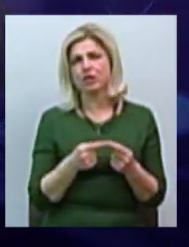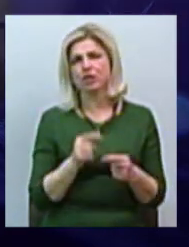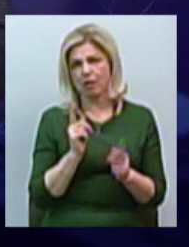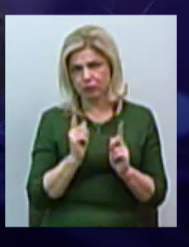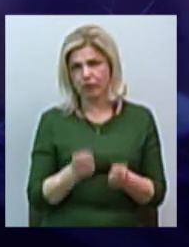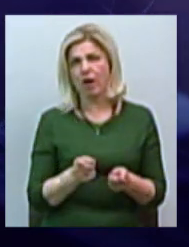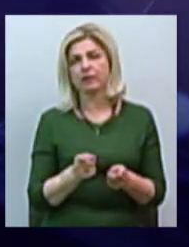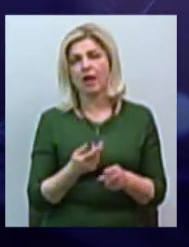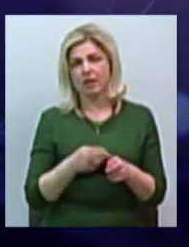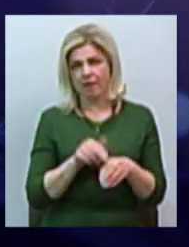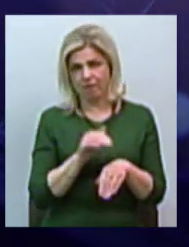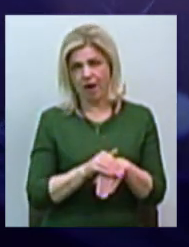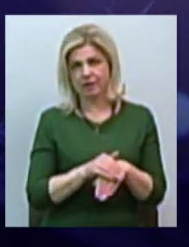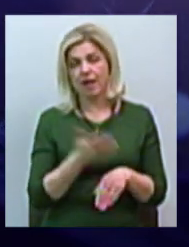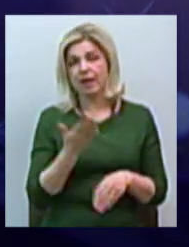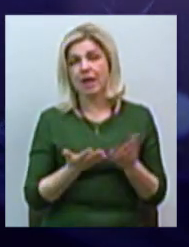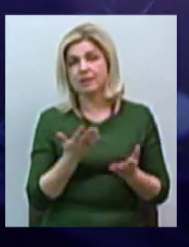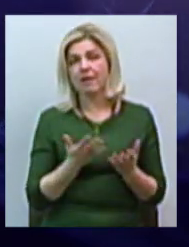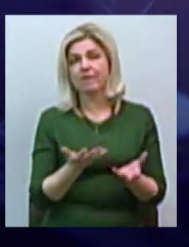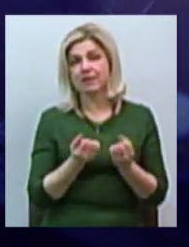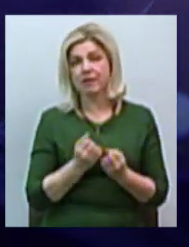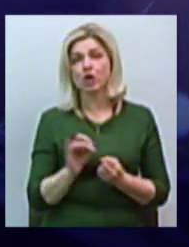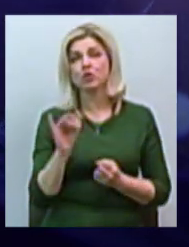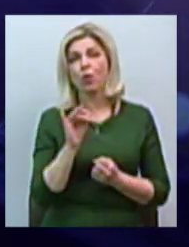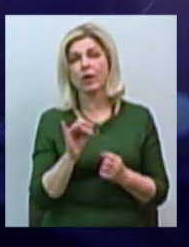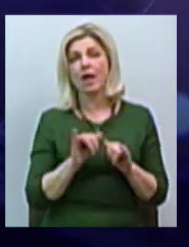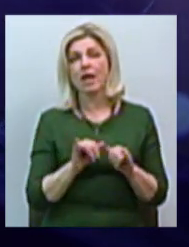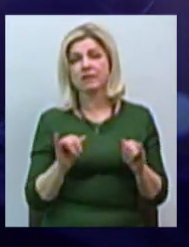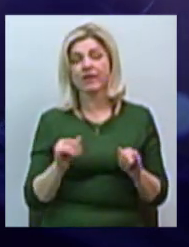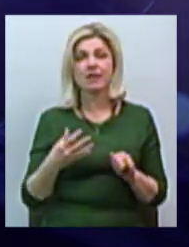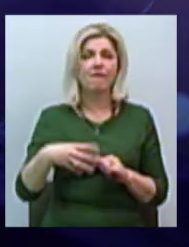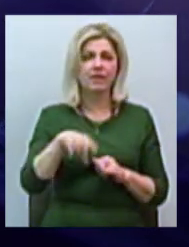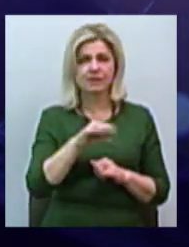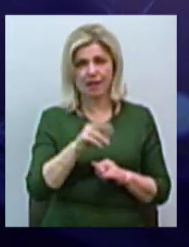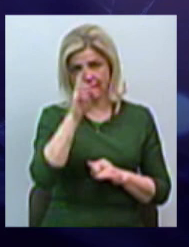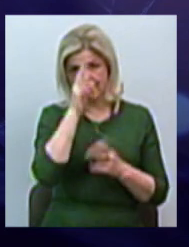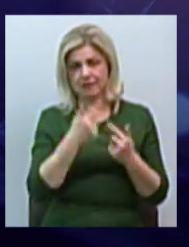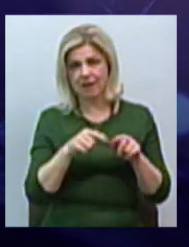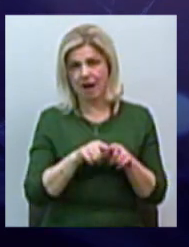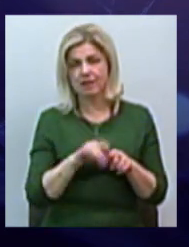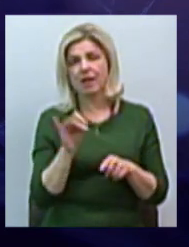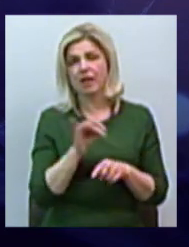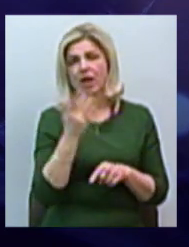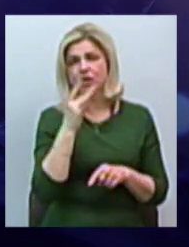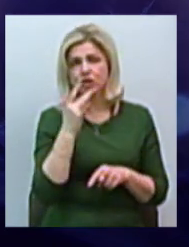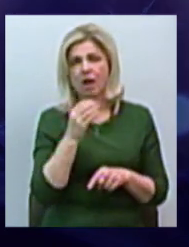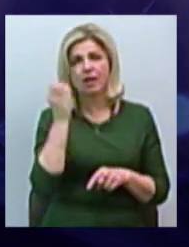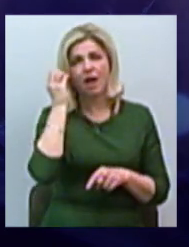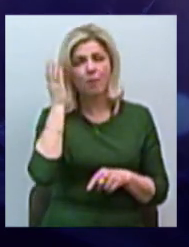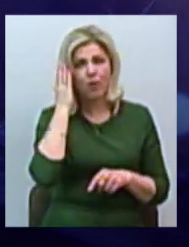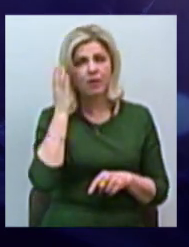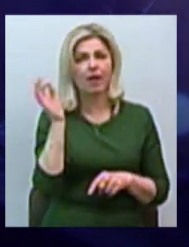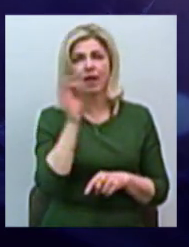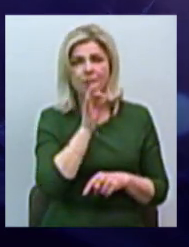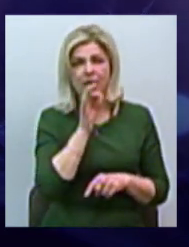Якщо ми вземемо історію розвиття всіх країн, начинай з США, Японія, Германія,